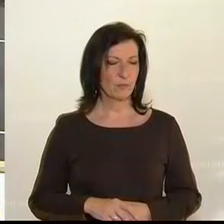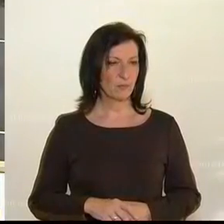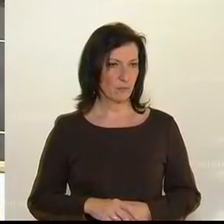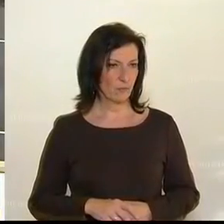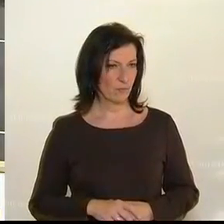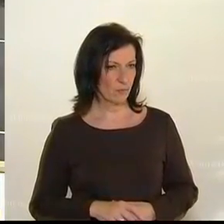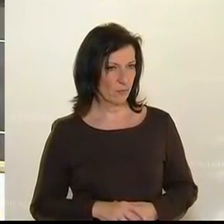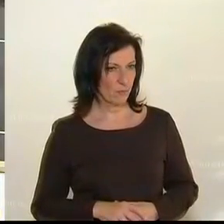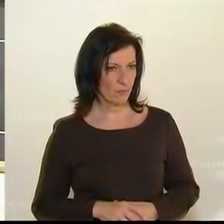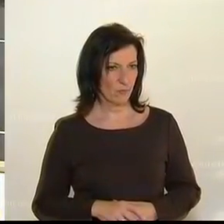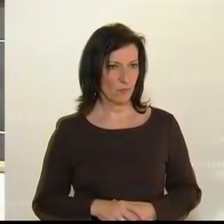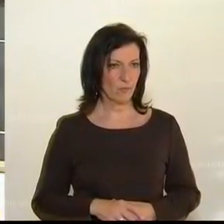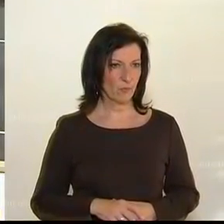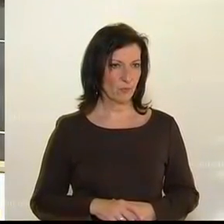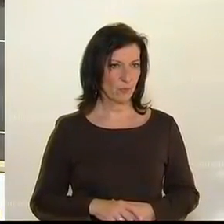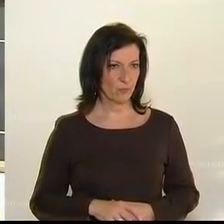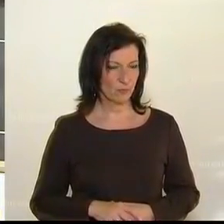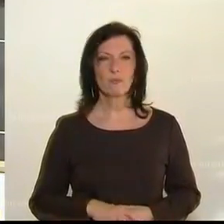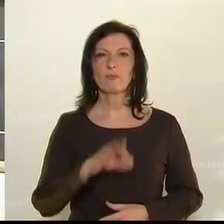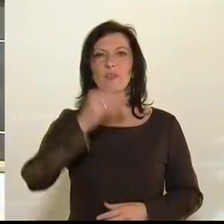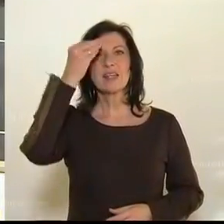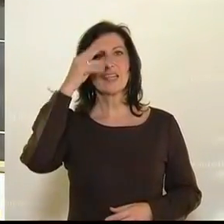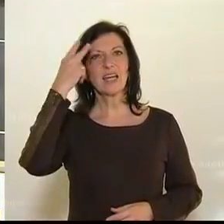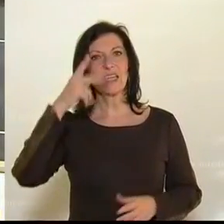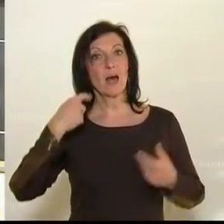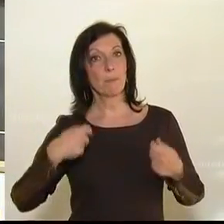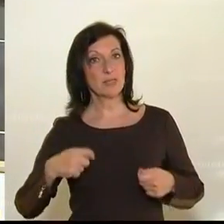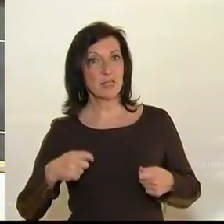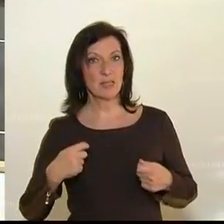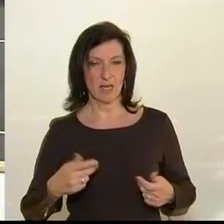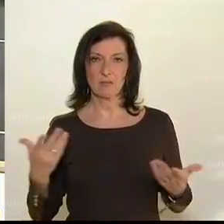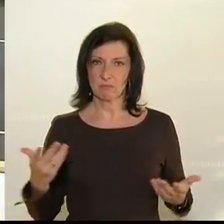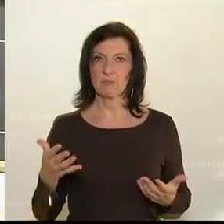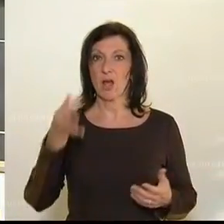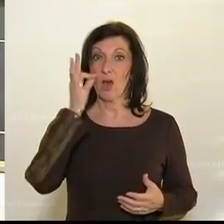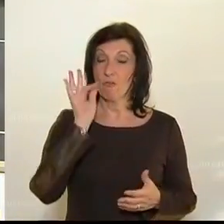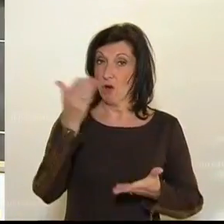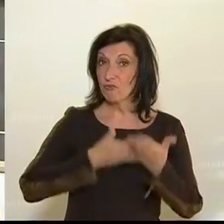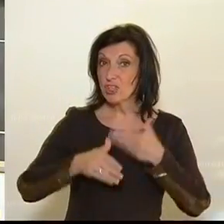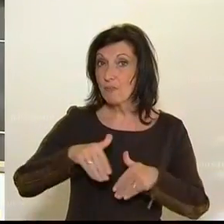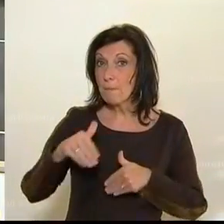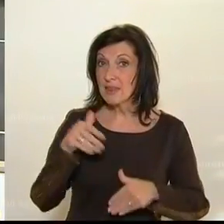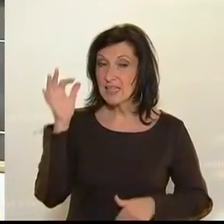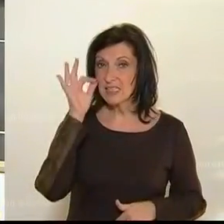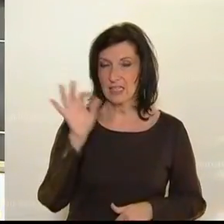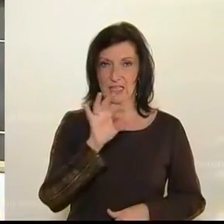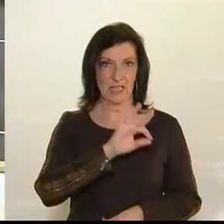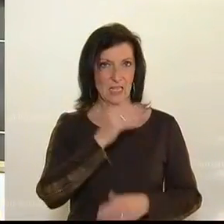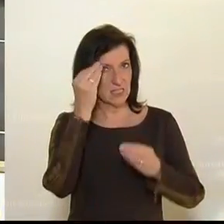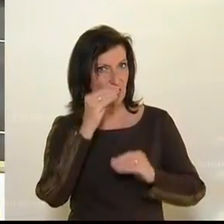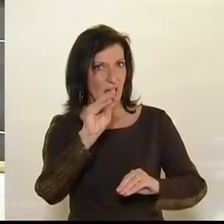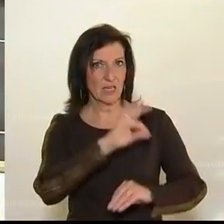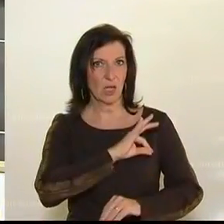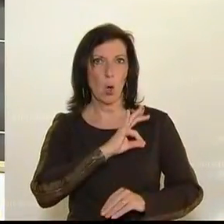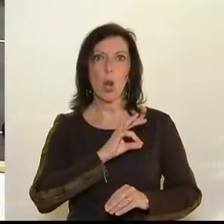Andreas Minnig von der ÖVP ist der nächste Redner. geschätzte Frau Wirtschaftsministerin, werte Kollegen, liebe